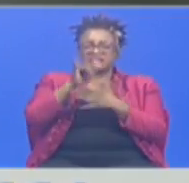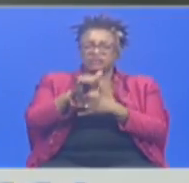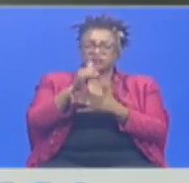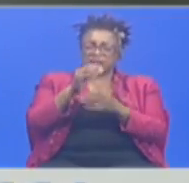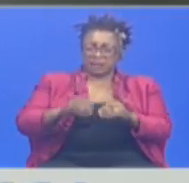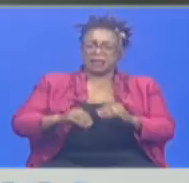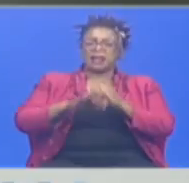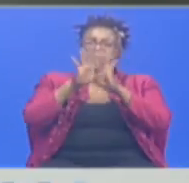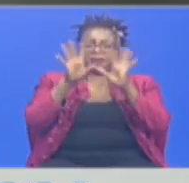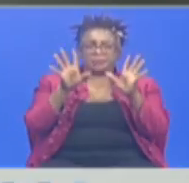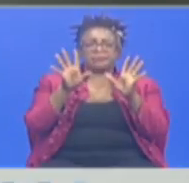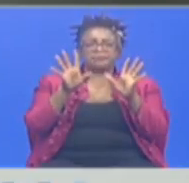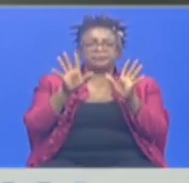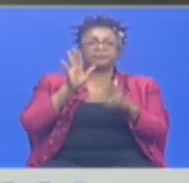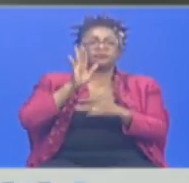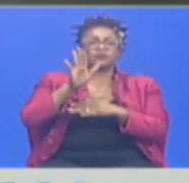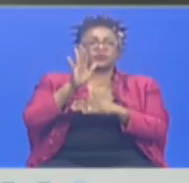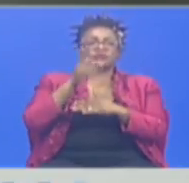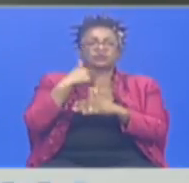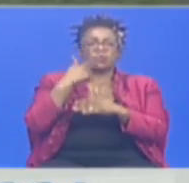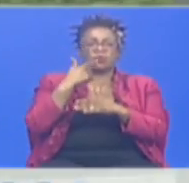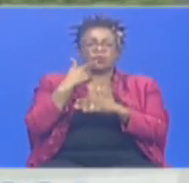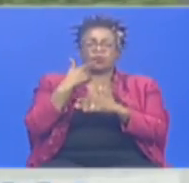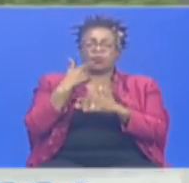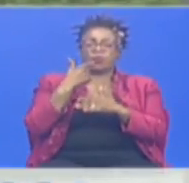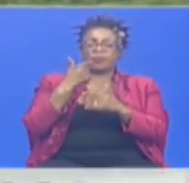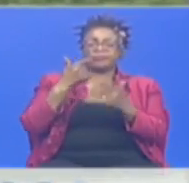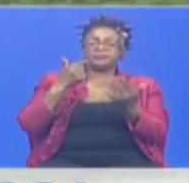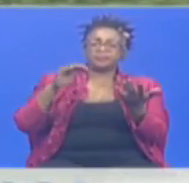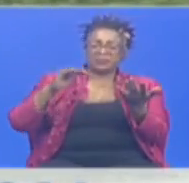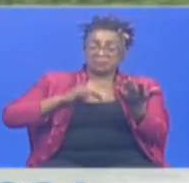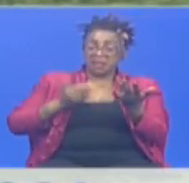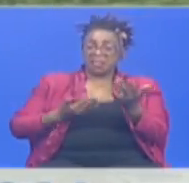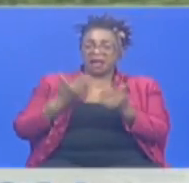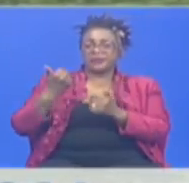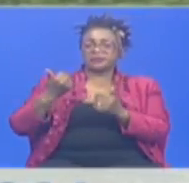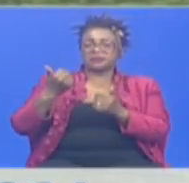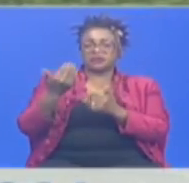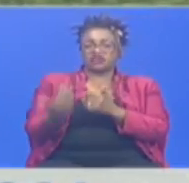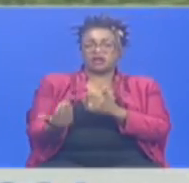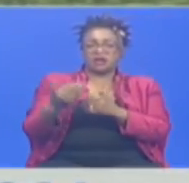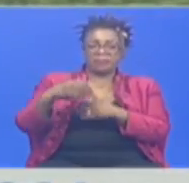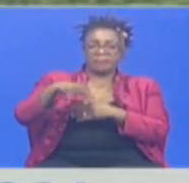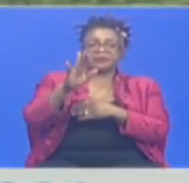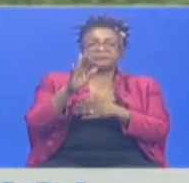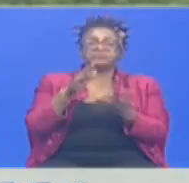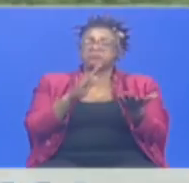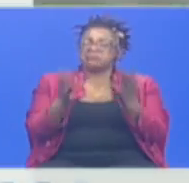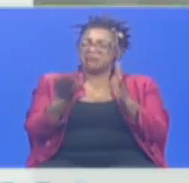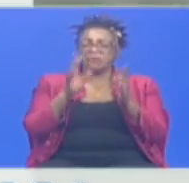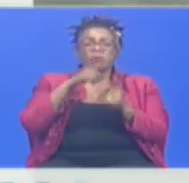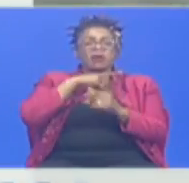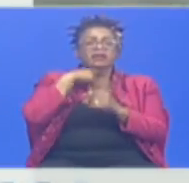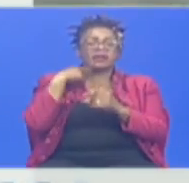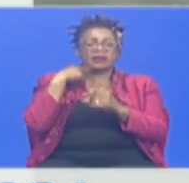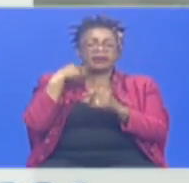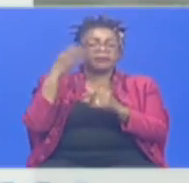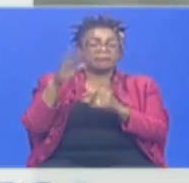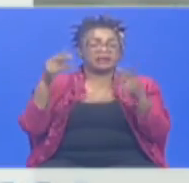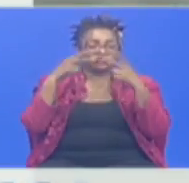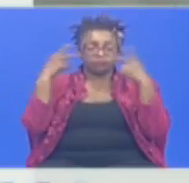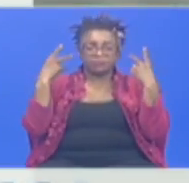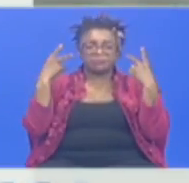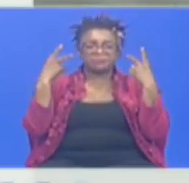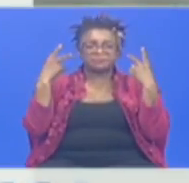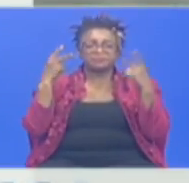wanyama hao ambao walikuwa mama na muana walikufa na huenda waliwawa na majangili. Musmamizu wa hifadhi hiyo